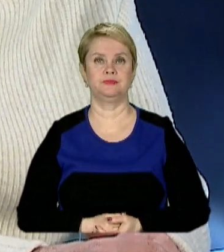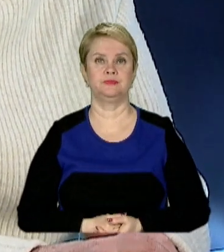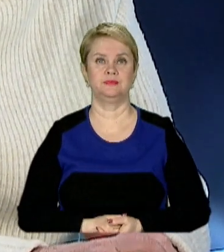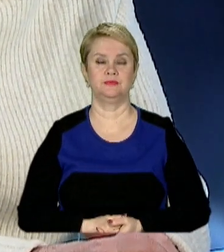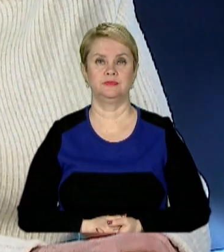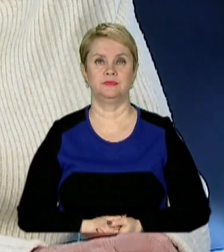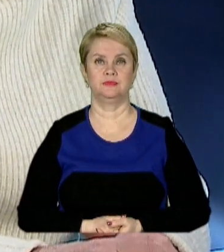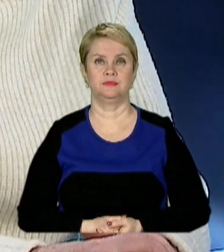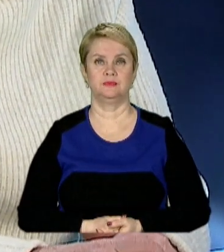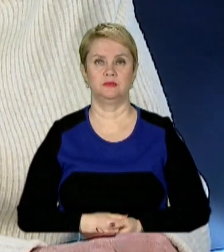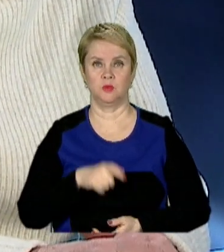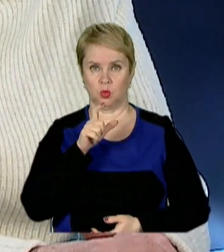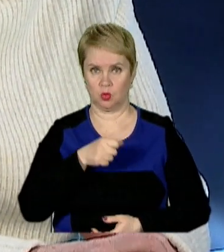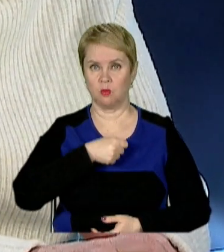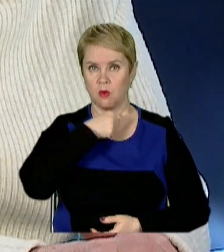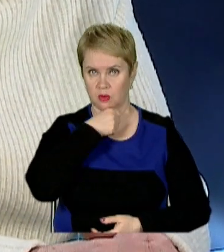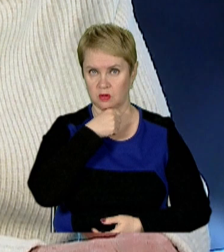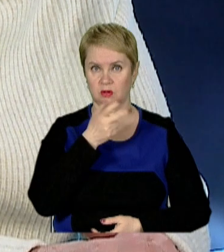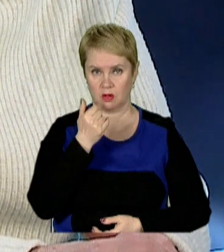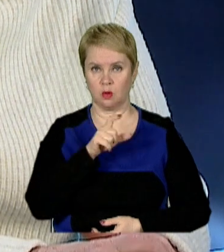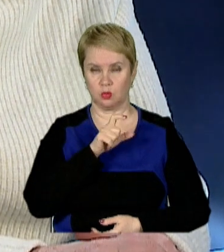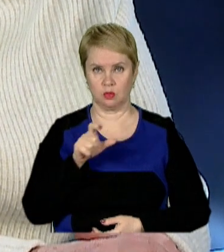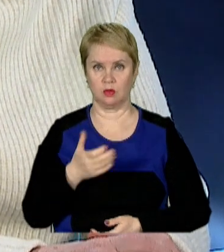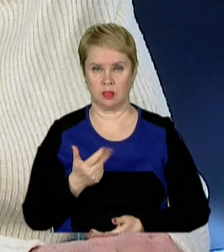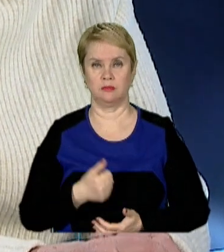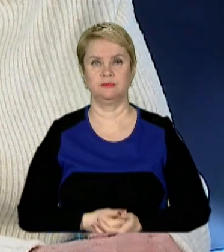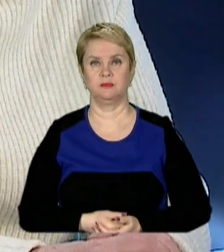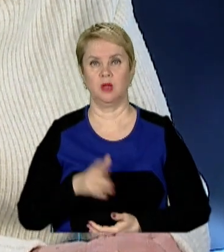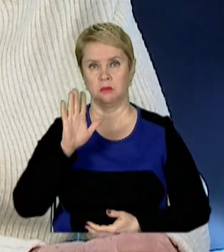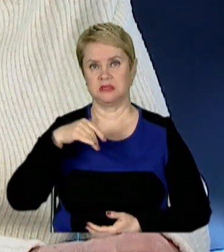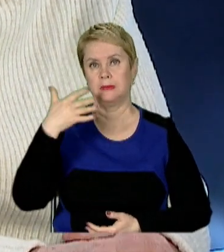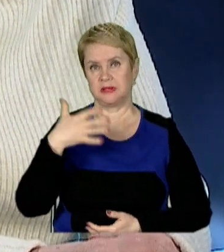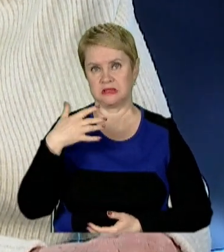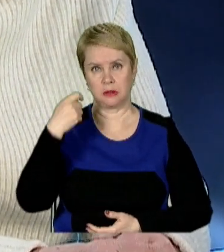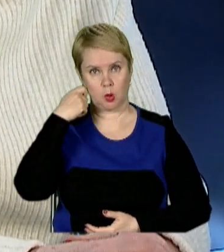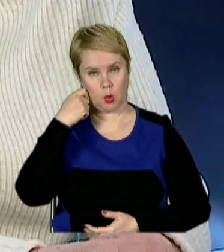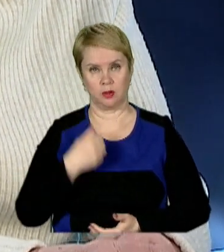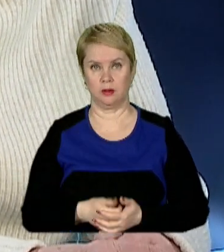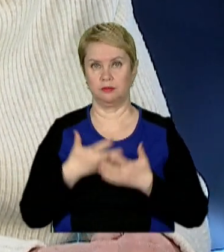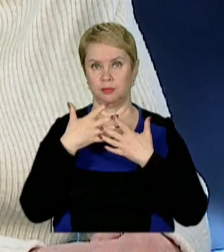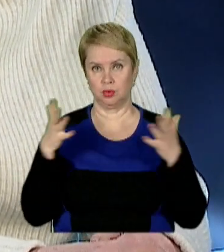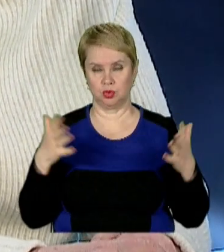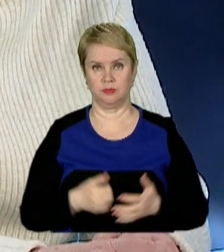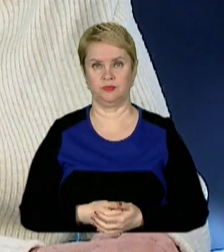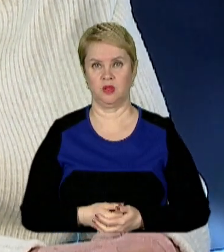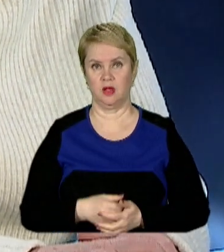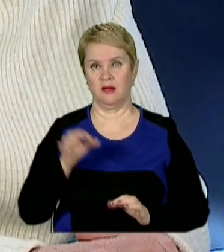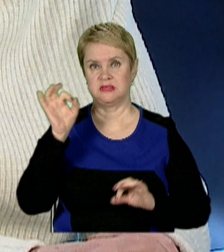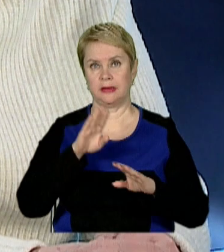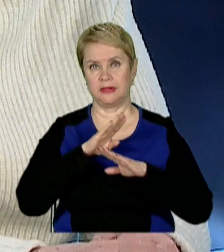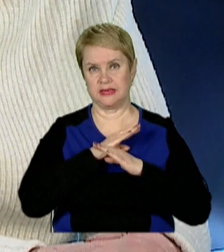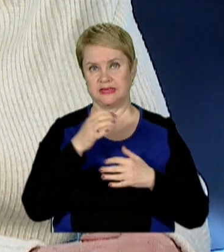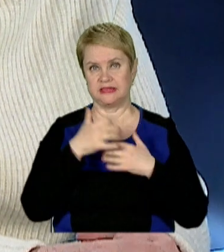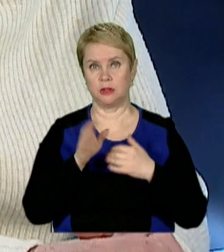Це також більшості люди похилого віку, правильно? більше люди після 50 років і більше відсоток летальних